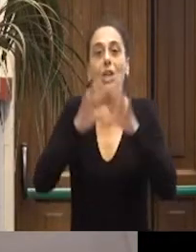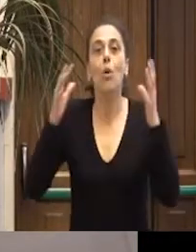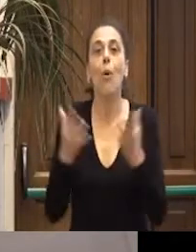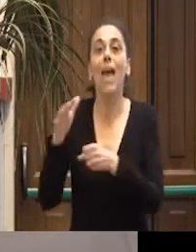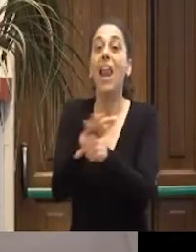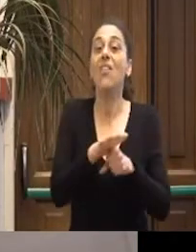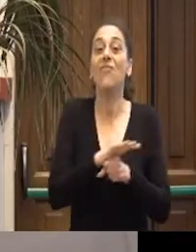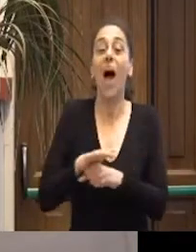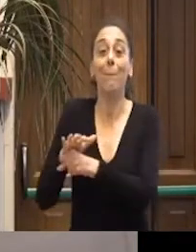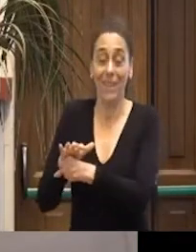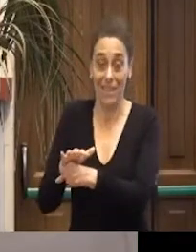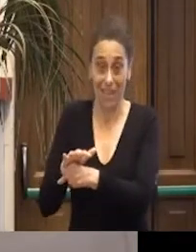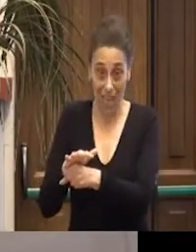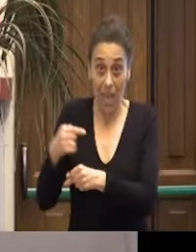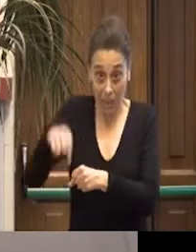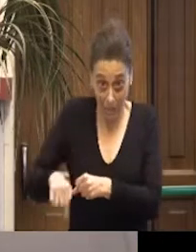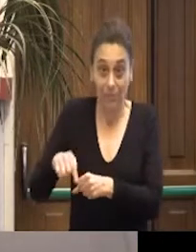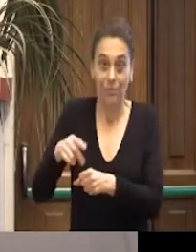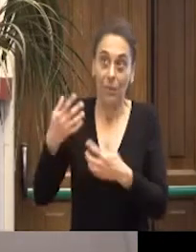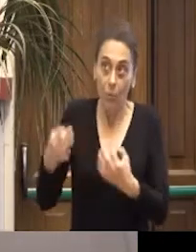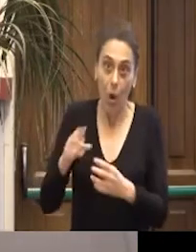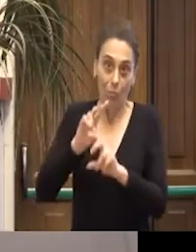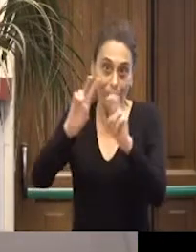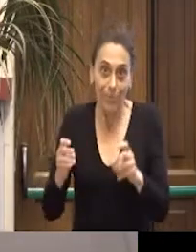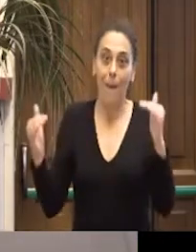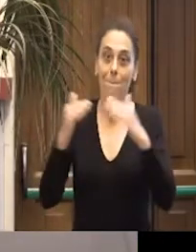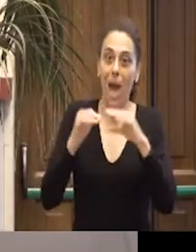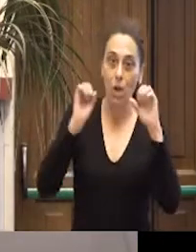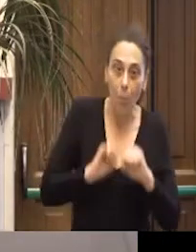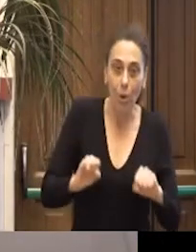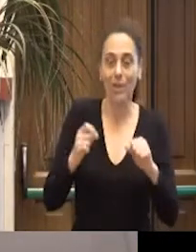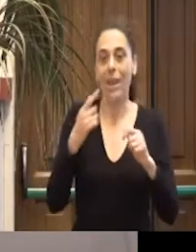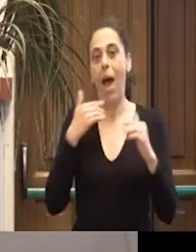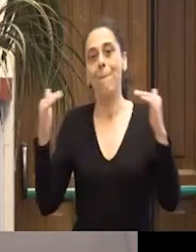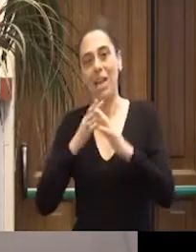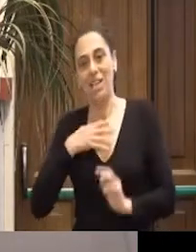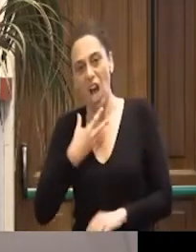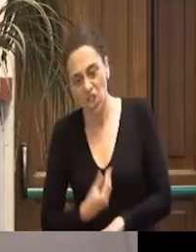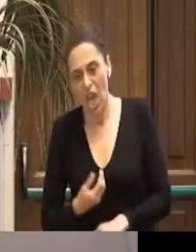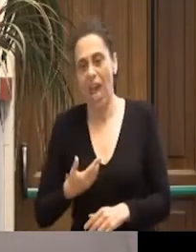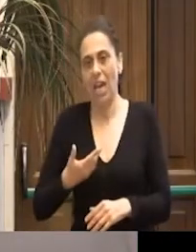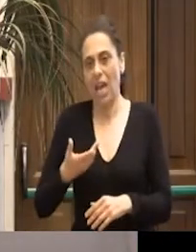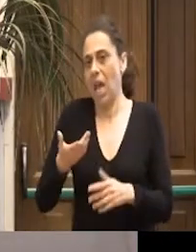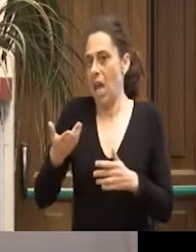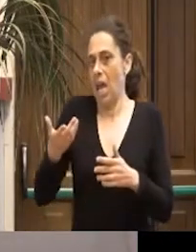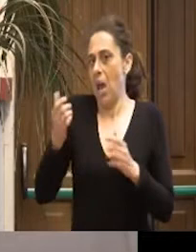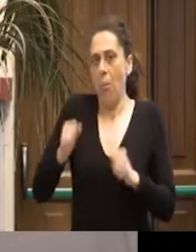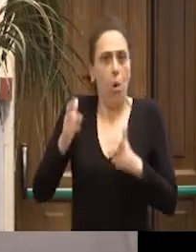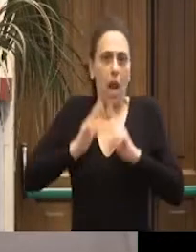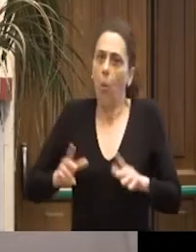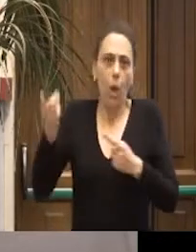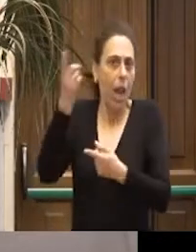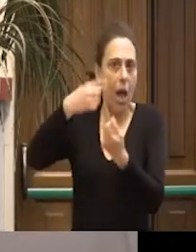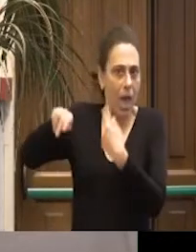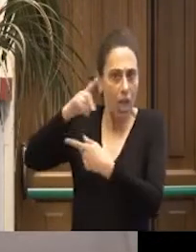famiglie per capire sui temi delle pari opportunità o delle parità di genere quello che può tranquillamente girare. Al di là